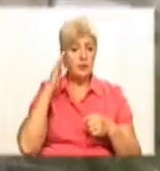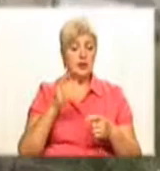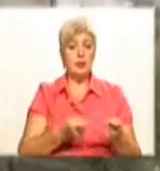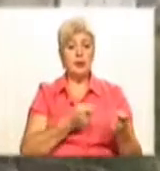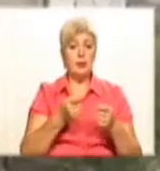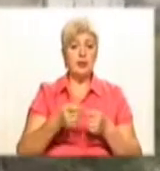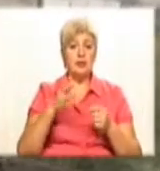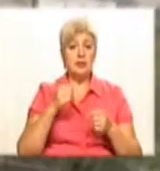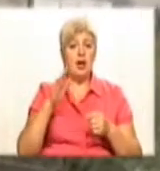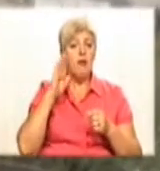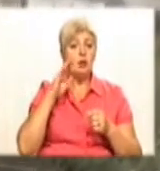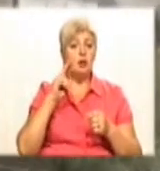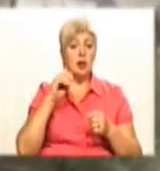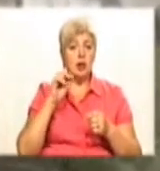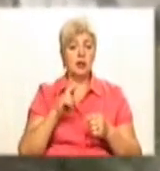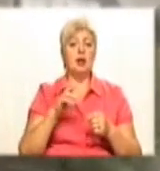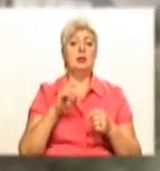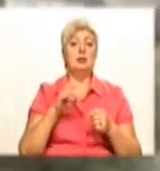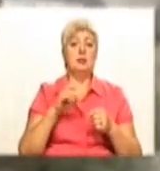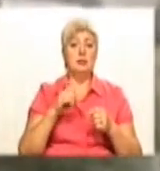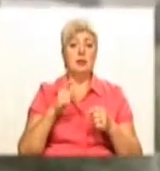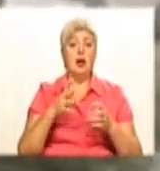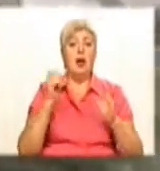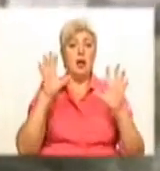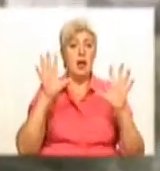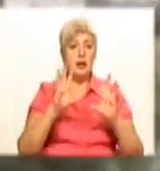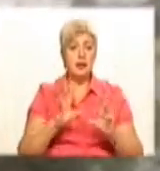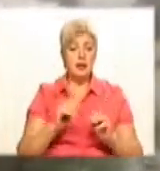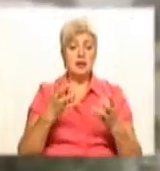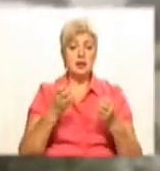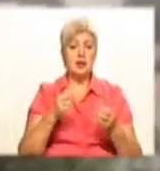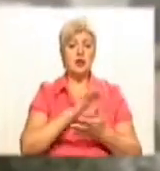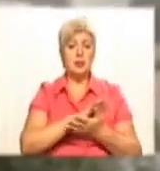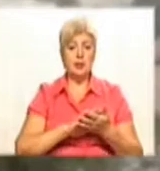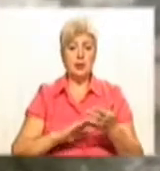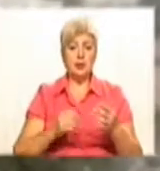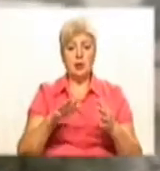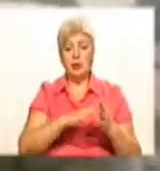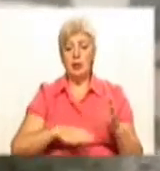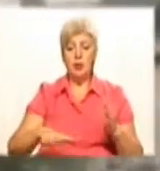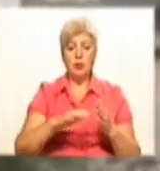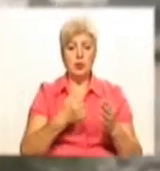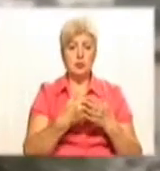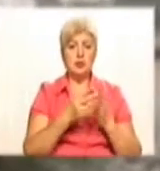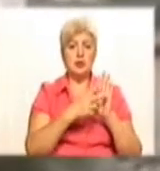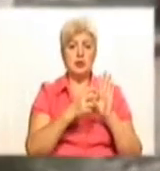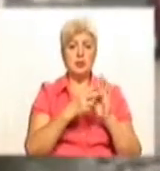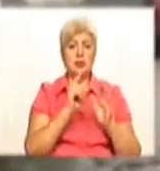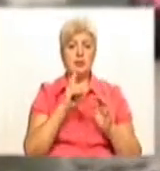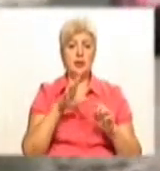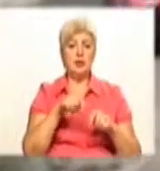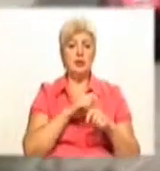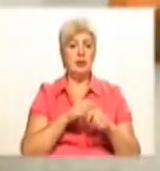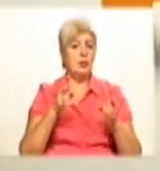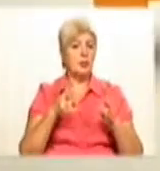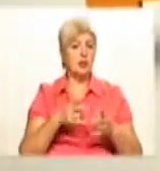«Затишне місто» та «Водоканал». Ліквідація пожежі ще триває. Орієнтовна площа становить 700 квадратних метрів. Постраждалих немає.